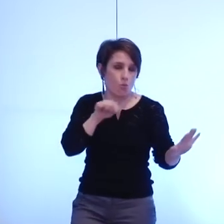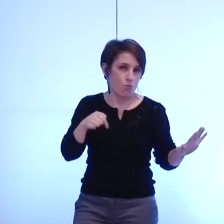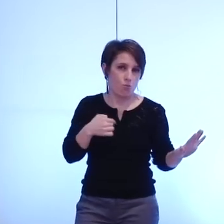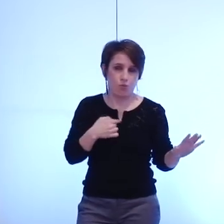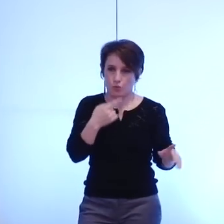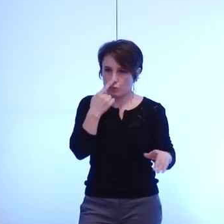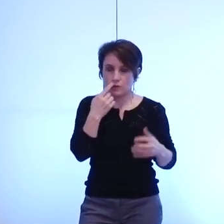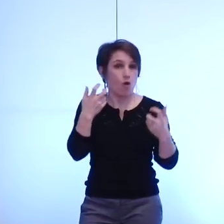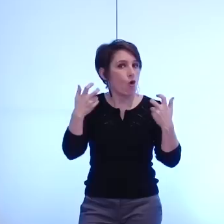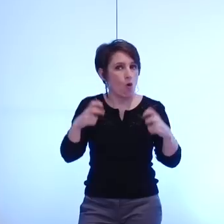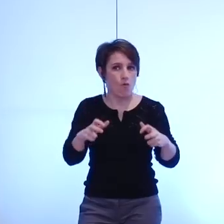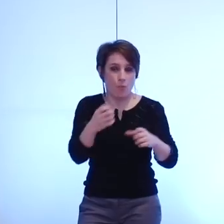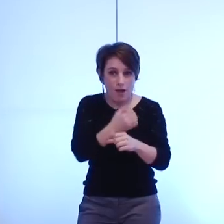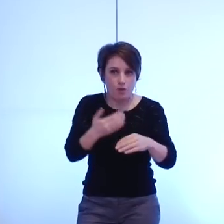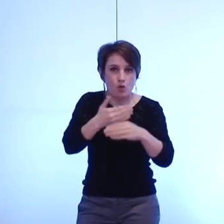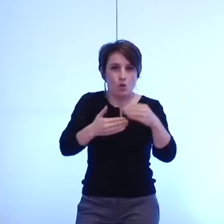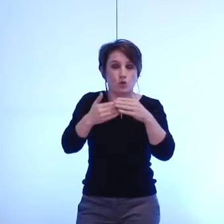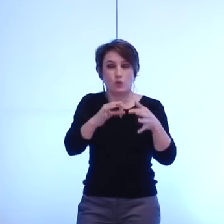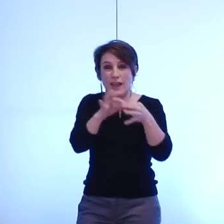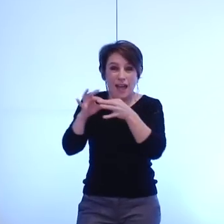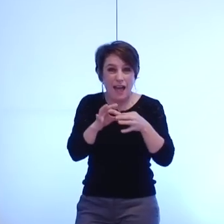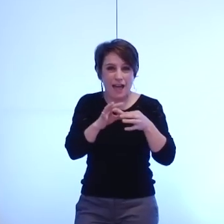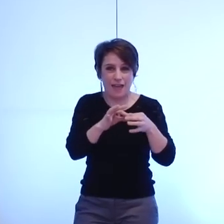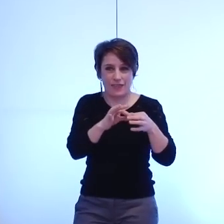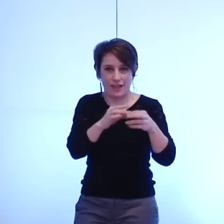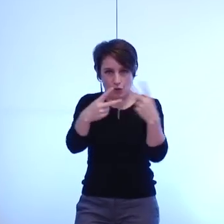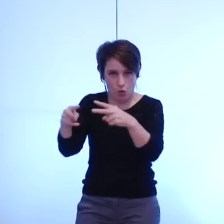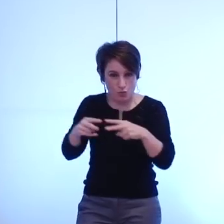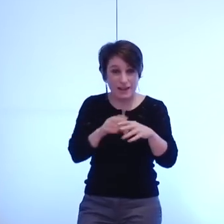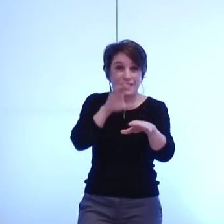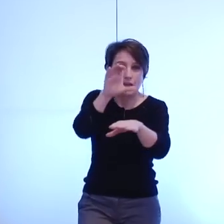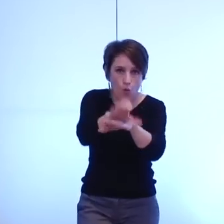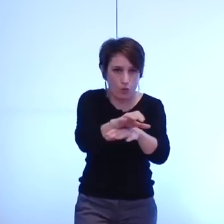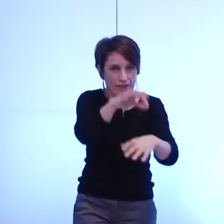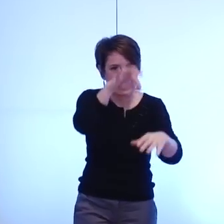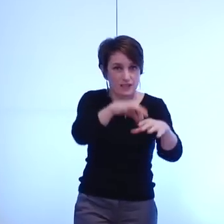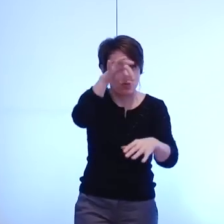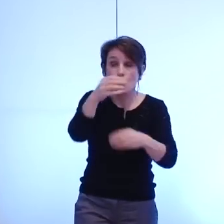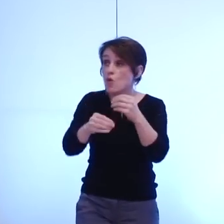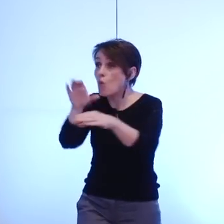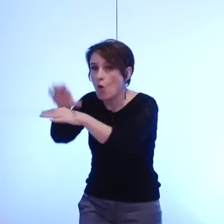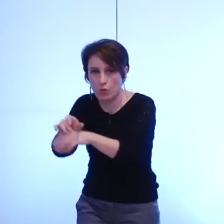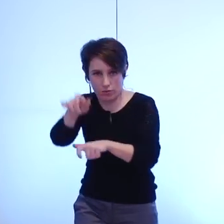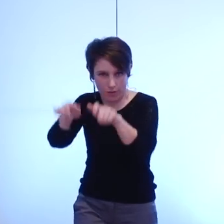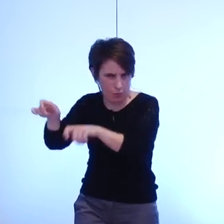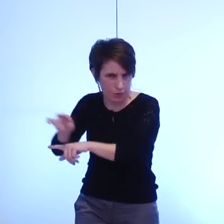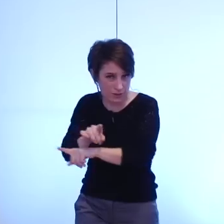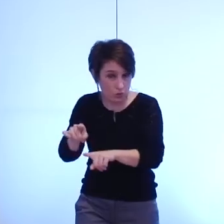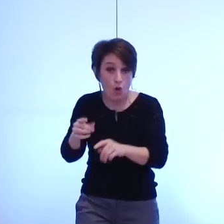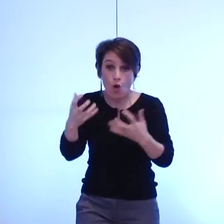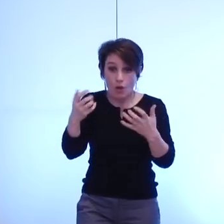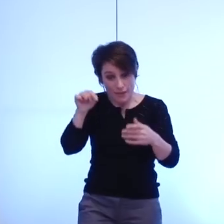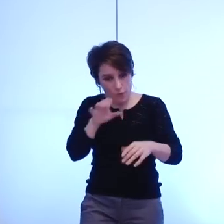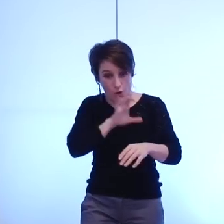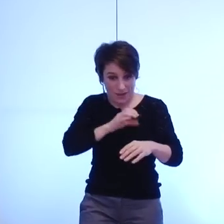une intercommunalité contre les populations ou contre les élus mais c'est de trouver un bon cadre dans cette grande dans